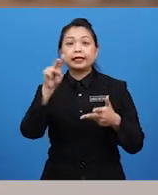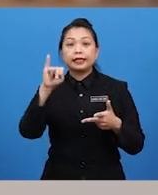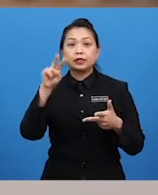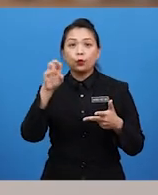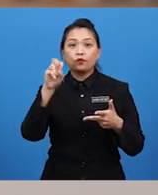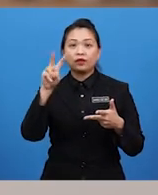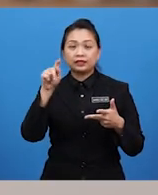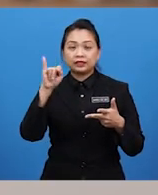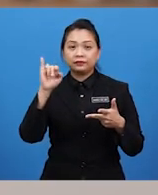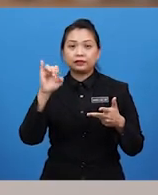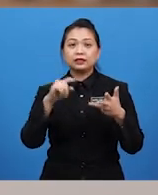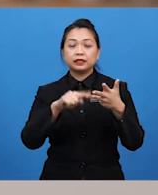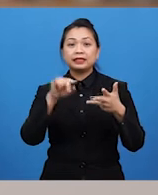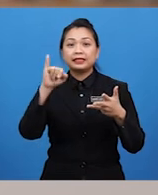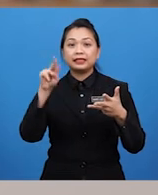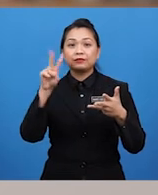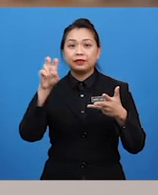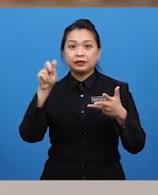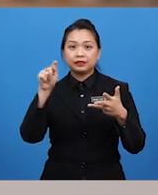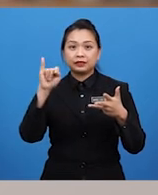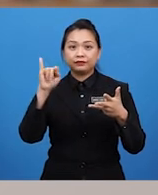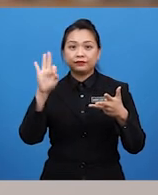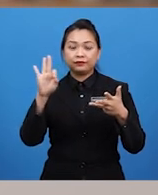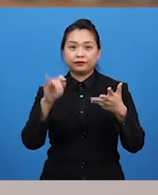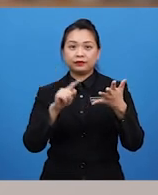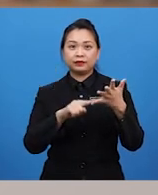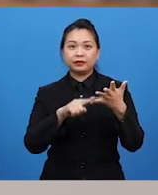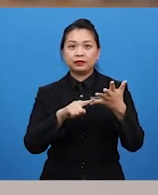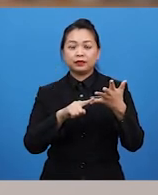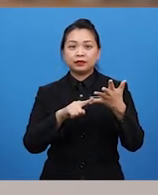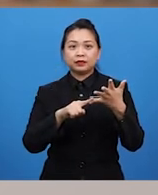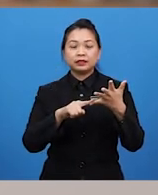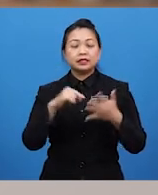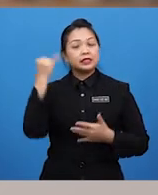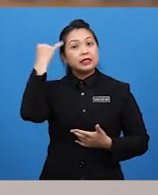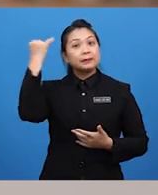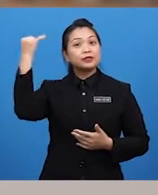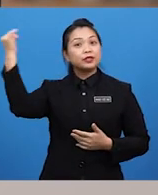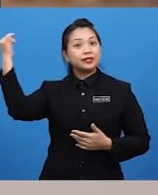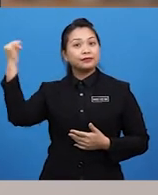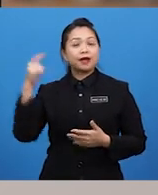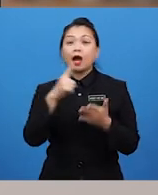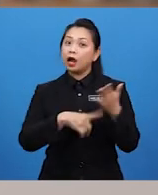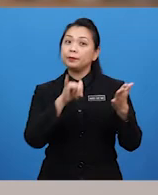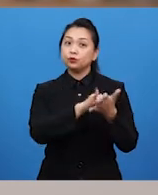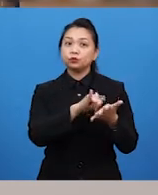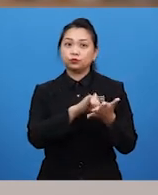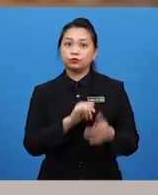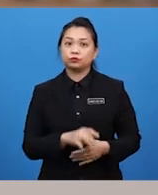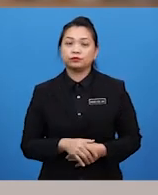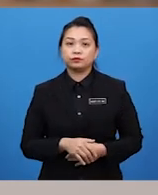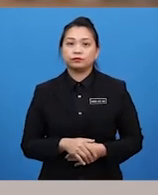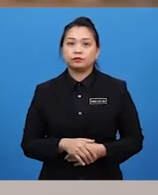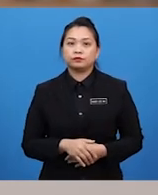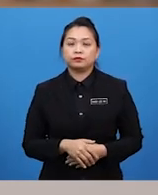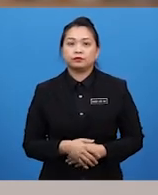inovatif, inventif dan juga yang terakhir, emerginatif. Apa dia itu? Kita